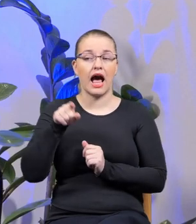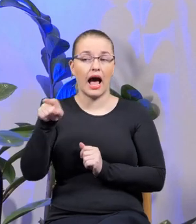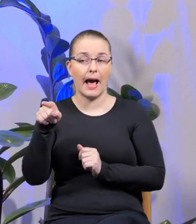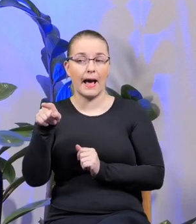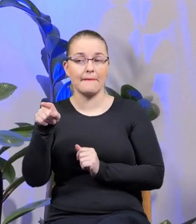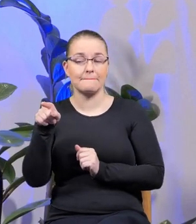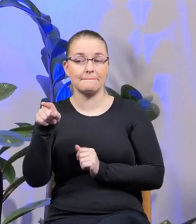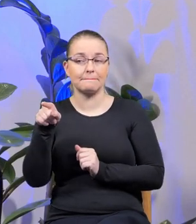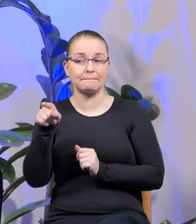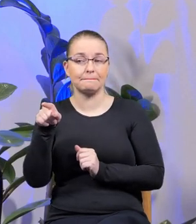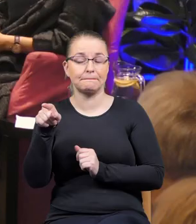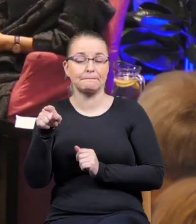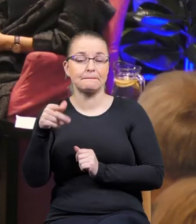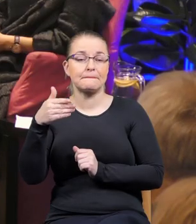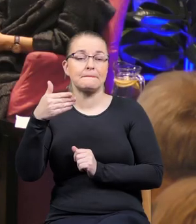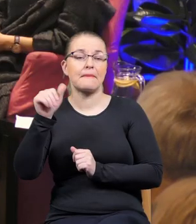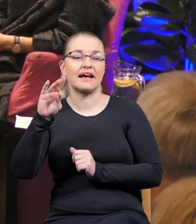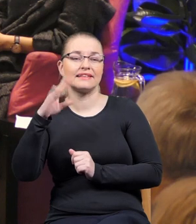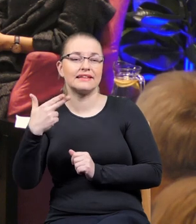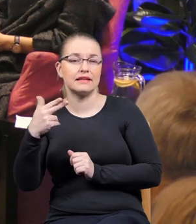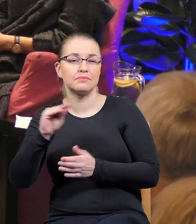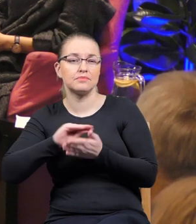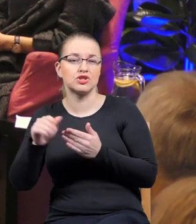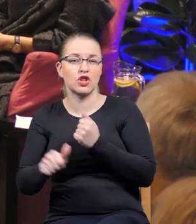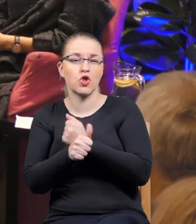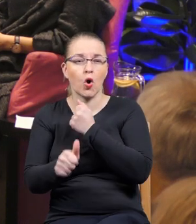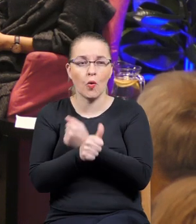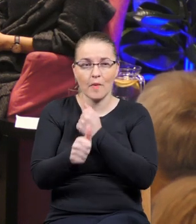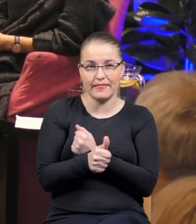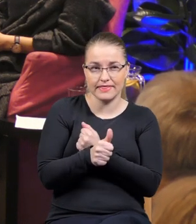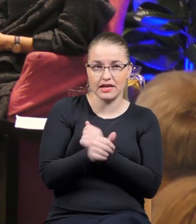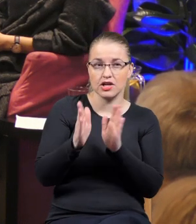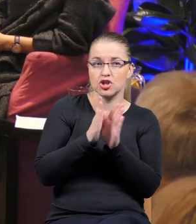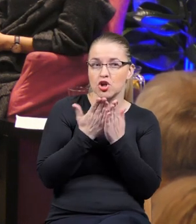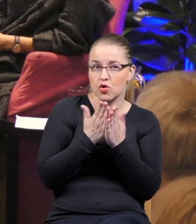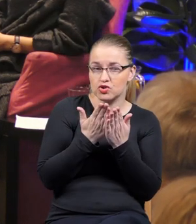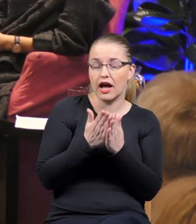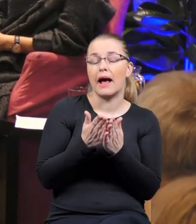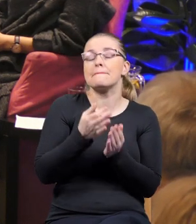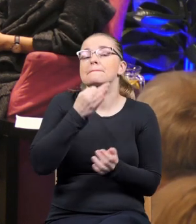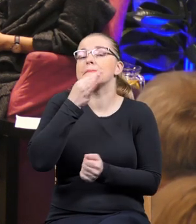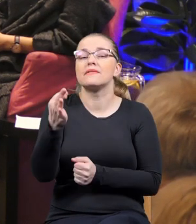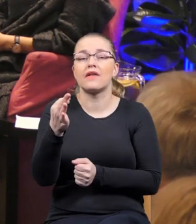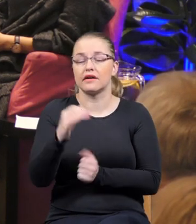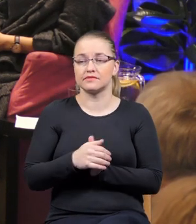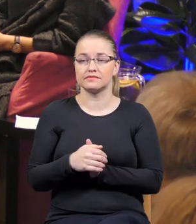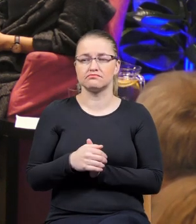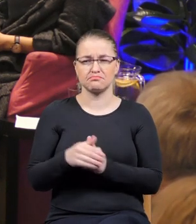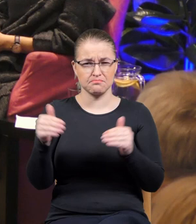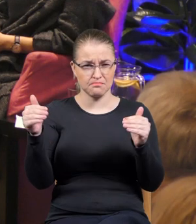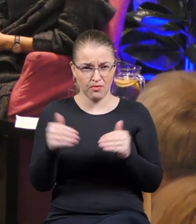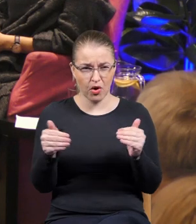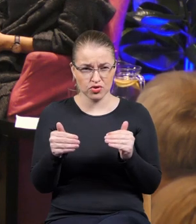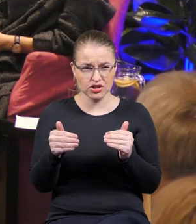Polak pisze reportaże, jest dokumentalistą, ale pytanie, Martinie, czy da się